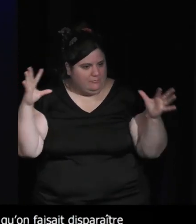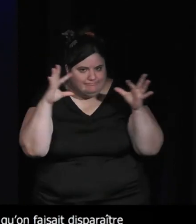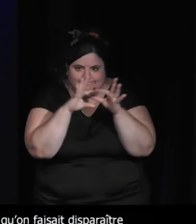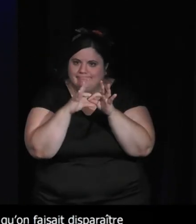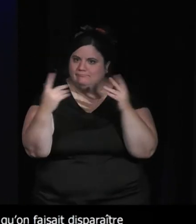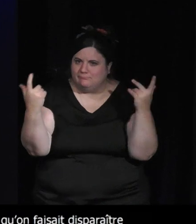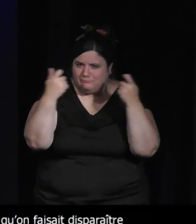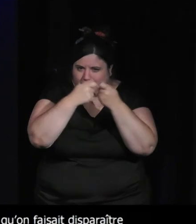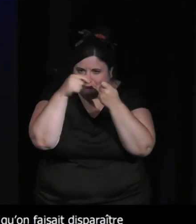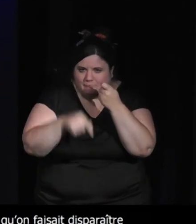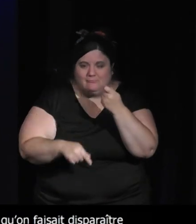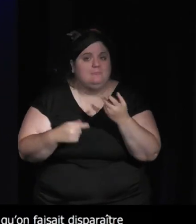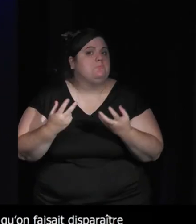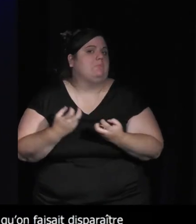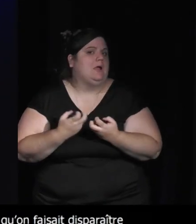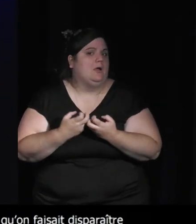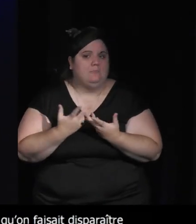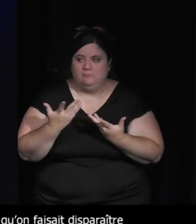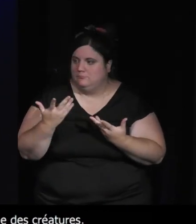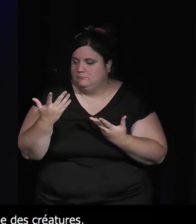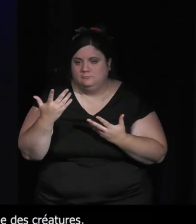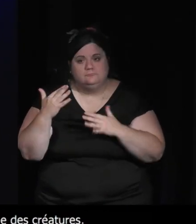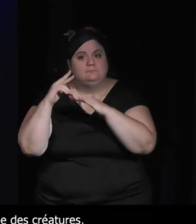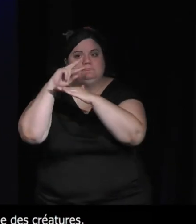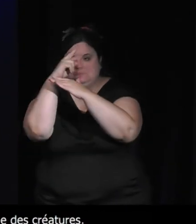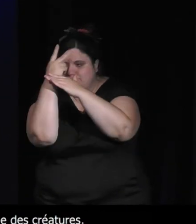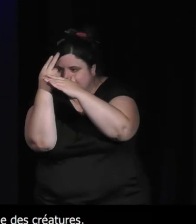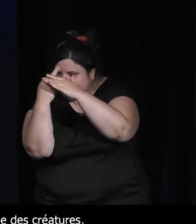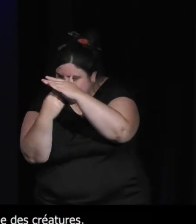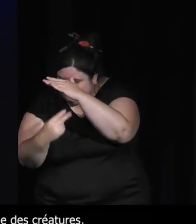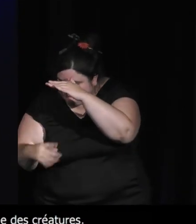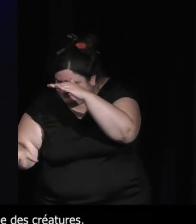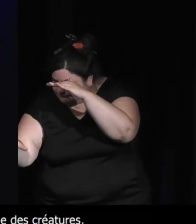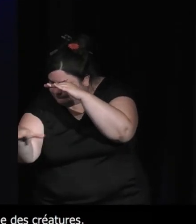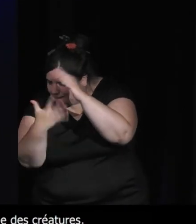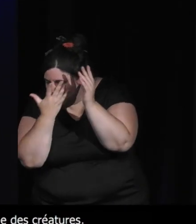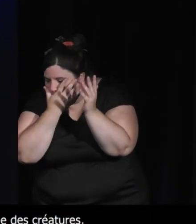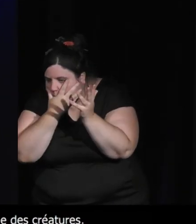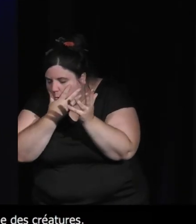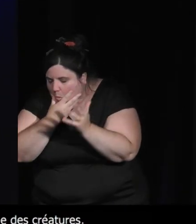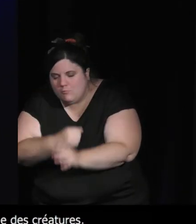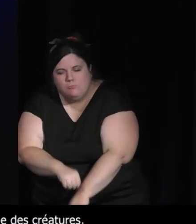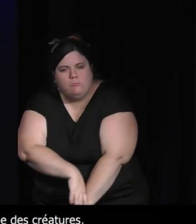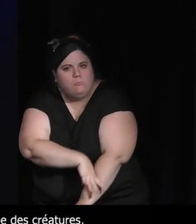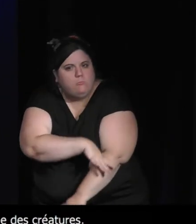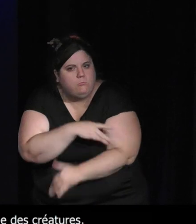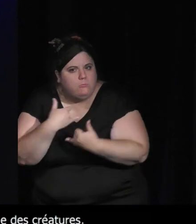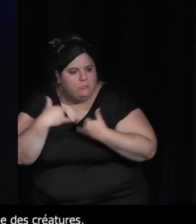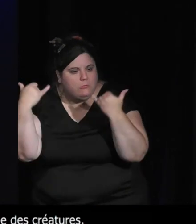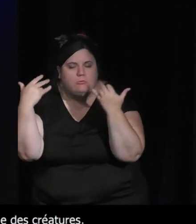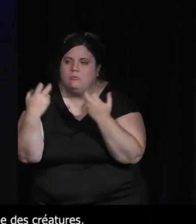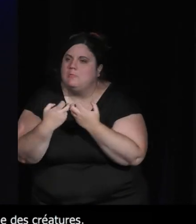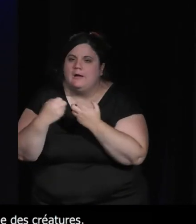effectivement si on a une émotion sous-marine dans un jeu magnifique on va découvrir je sais pas des méduses